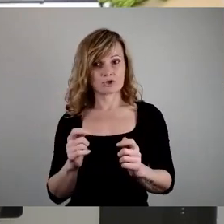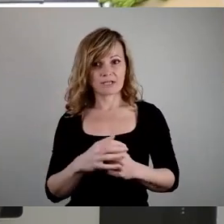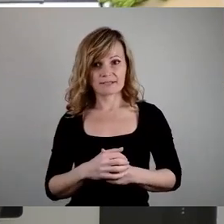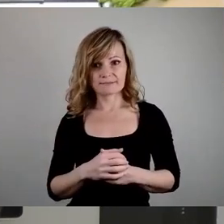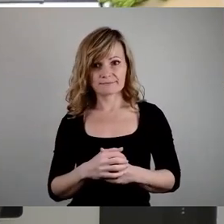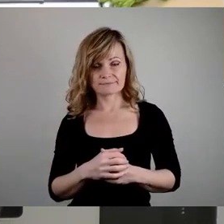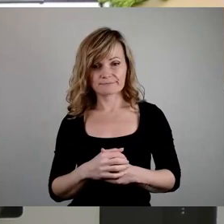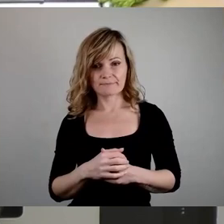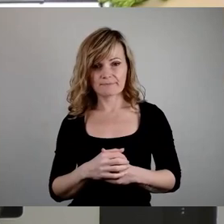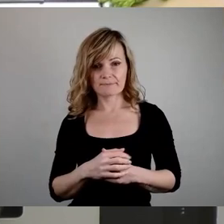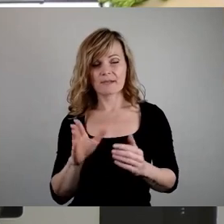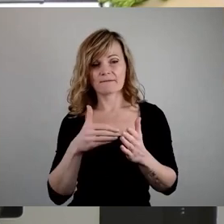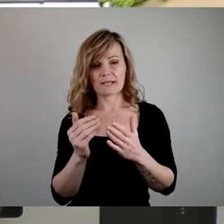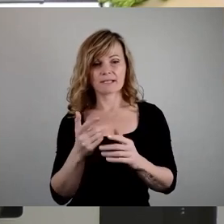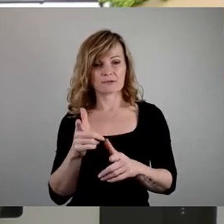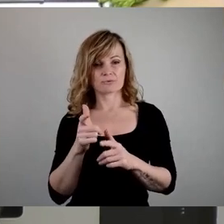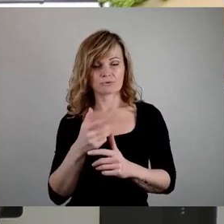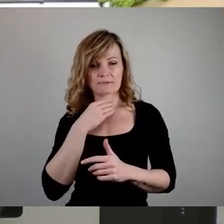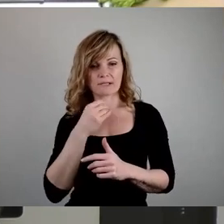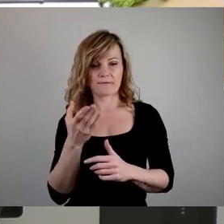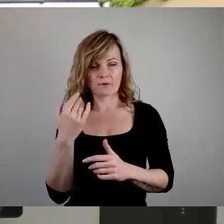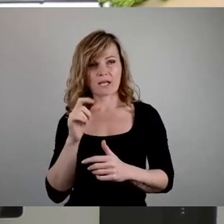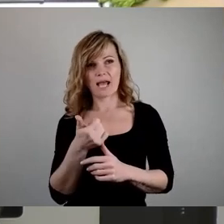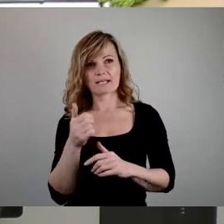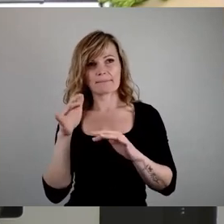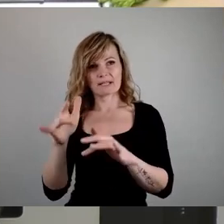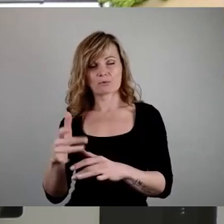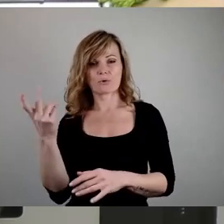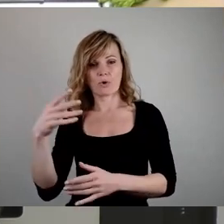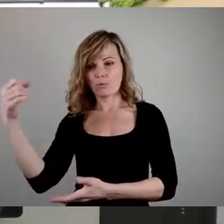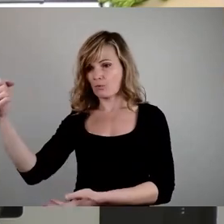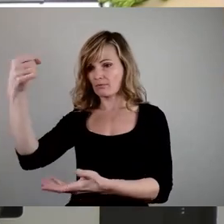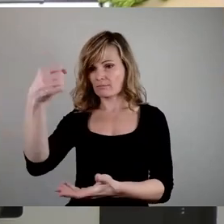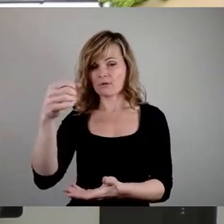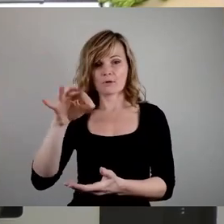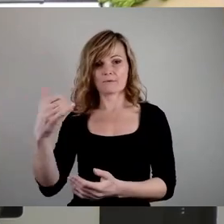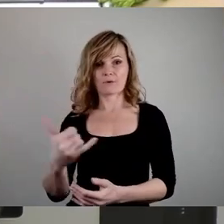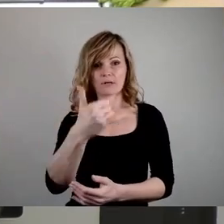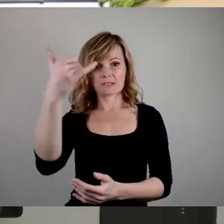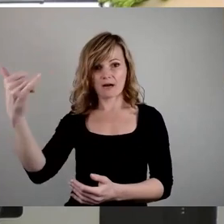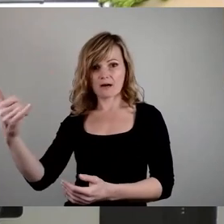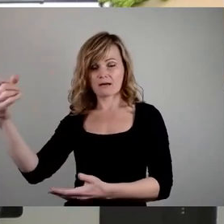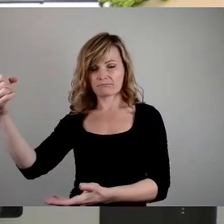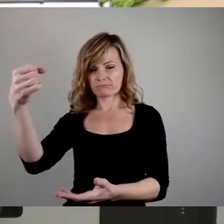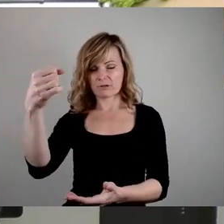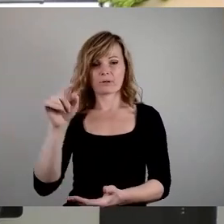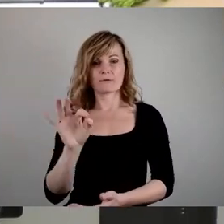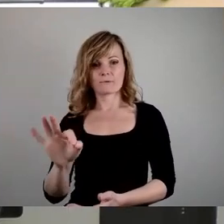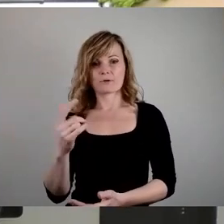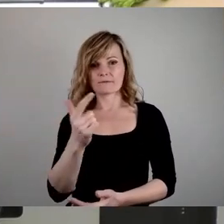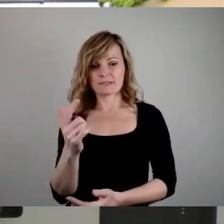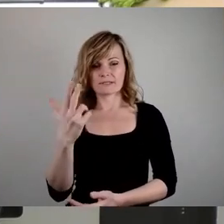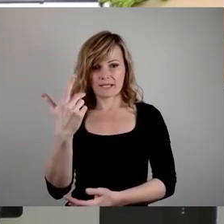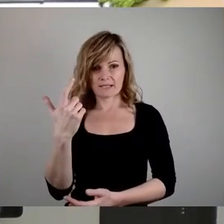ein weiterer Zuschussbedarf von einer Million Euro für das laufende Jahr entgegen. Für 2023 wären das